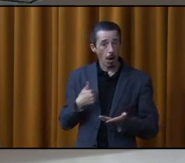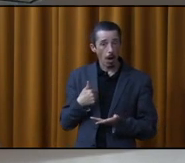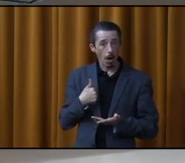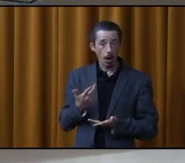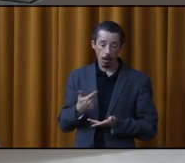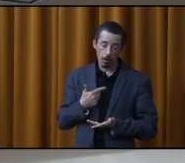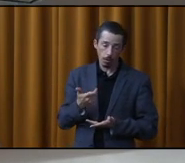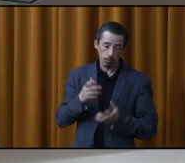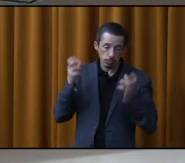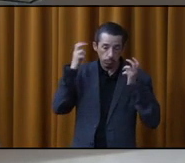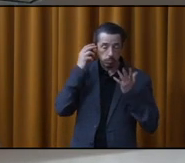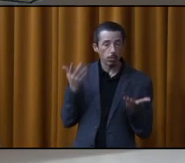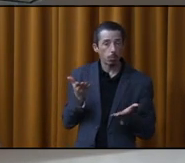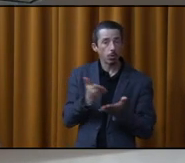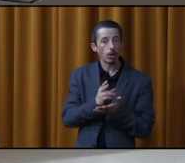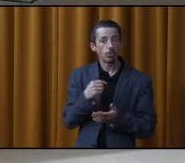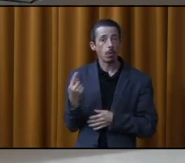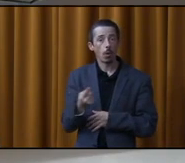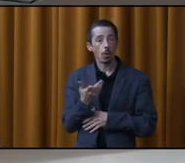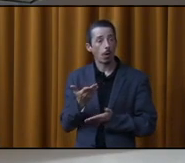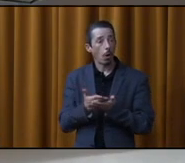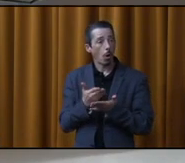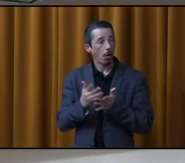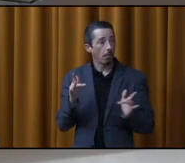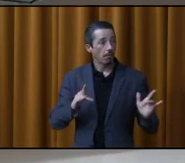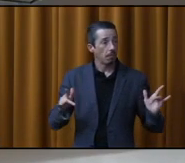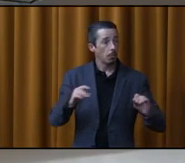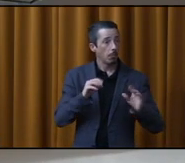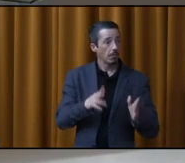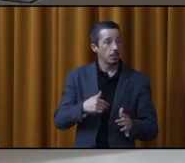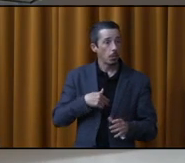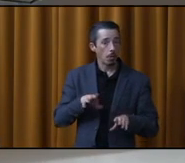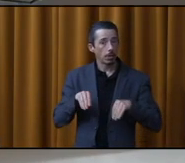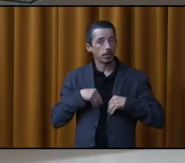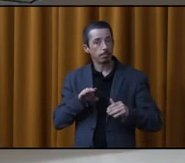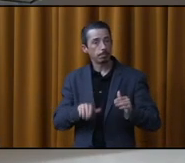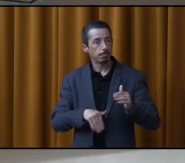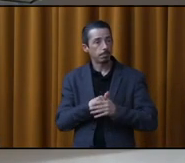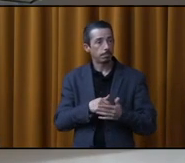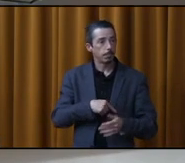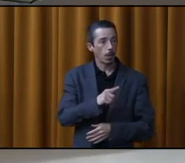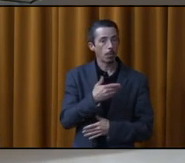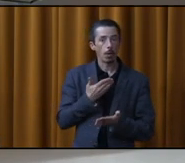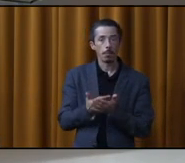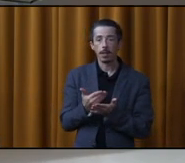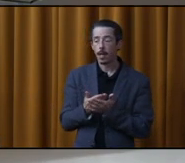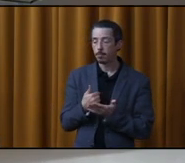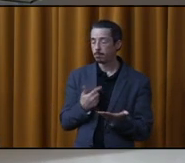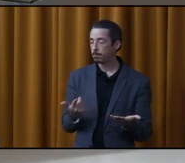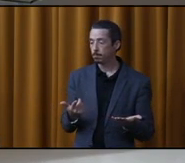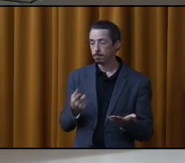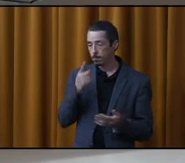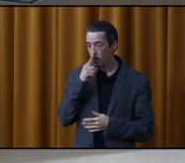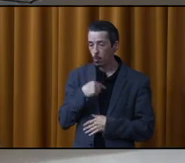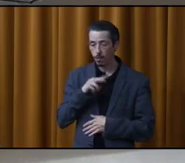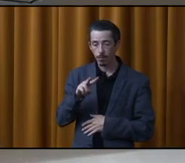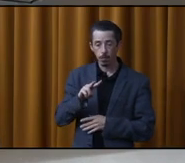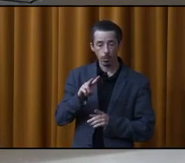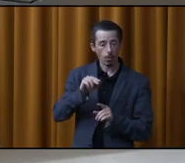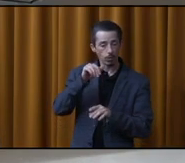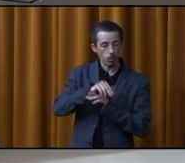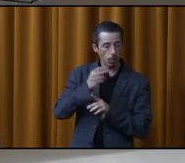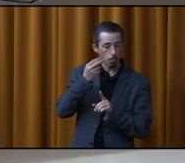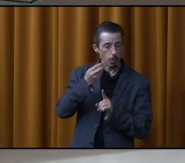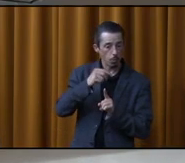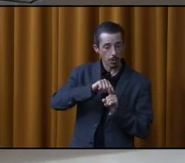service, comme je vous l dit tout à l'heure, parce que les écoles sont vides et j'ai accepté. Mais là, j'ai dit « Ce matin, je ne suis pas capable. » Parce que du vendredi soir à minuit,